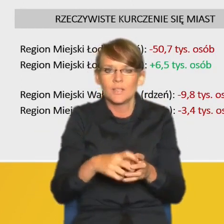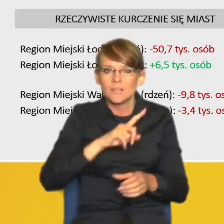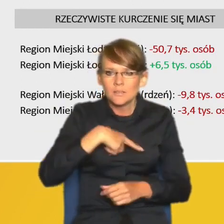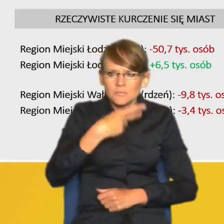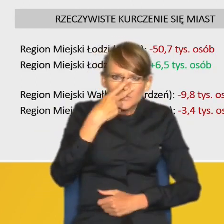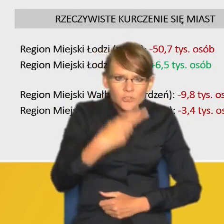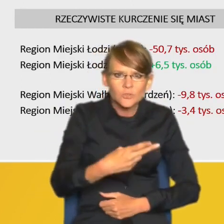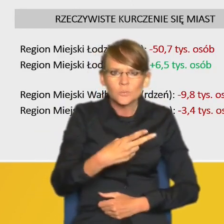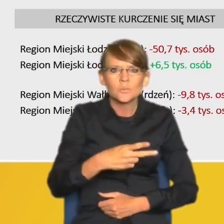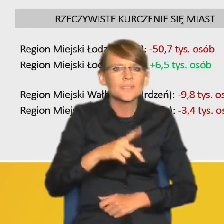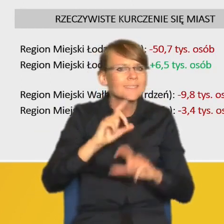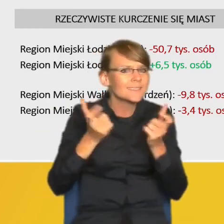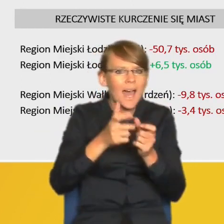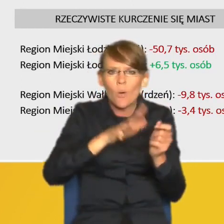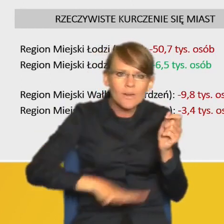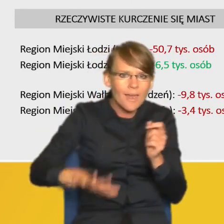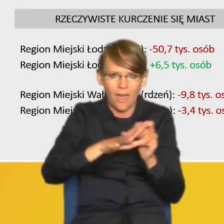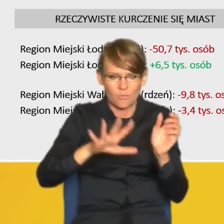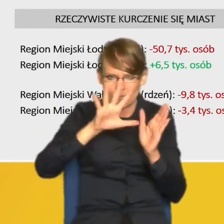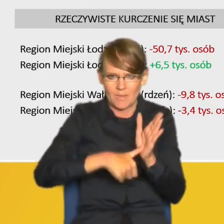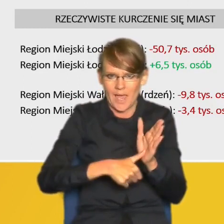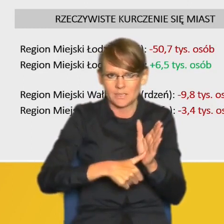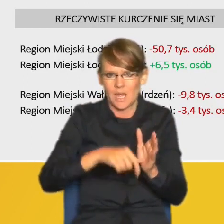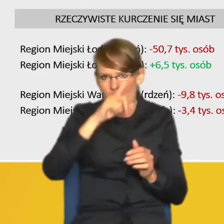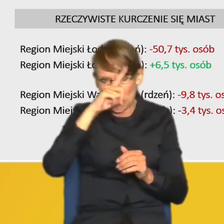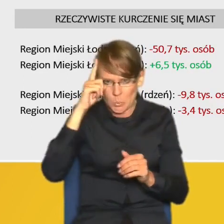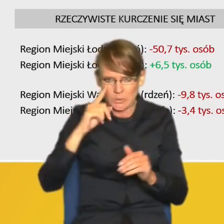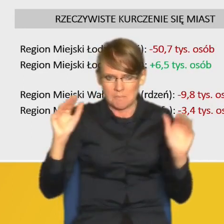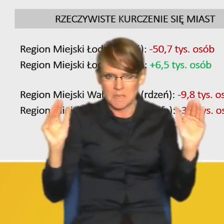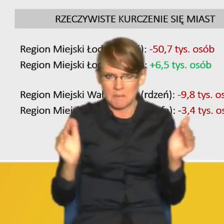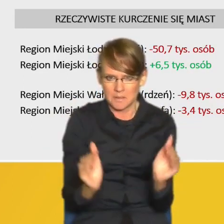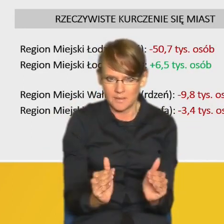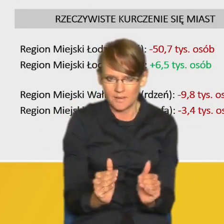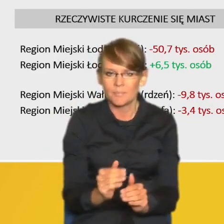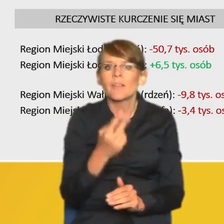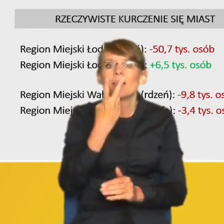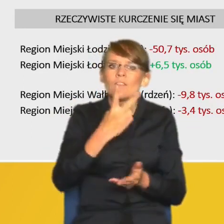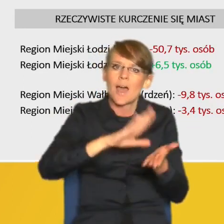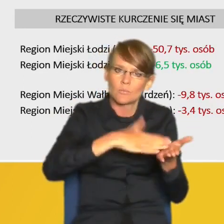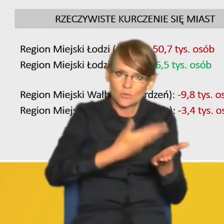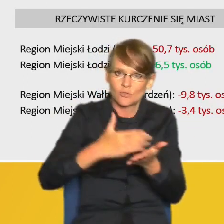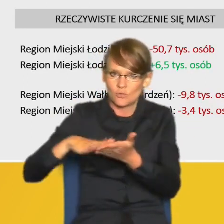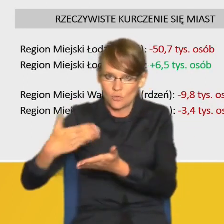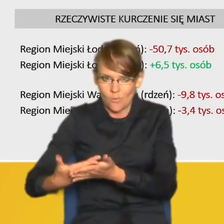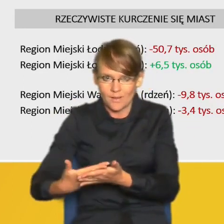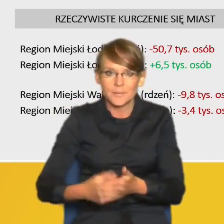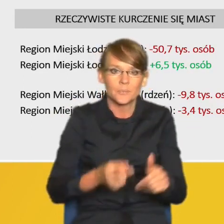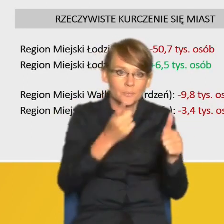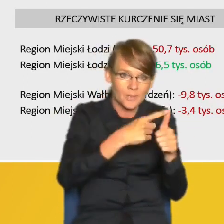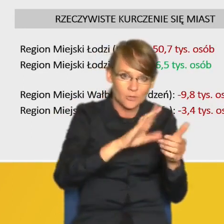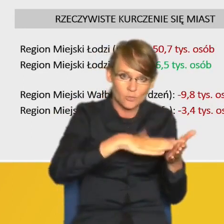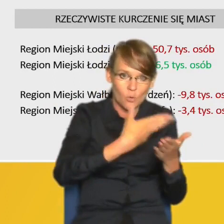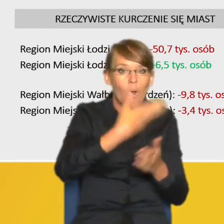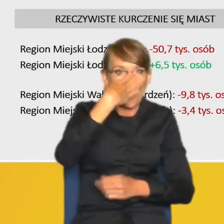wyludnianie się całych regionów miejskich. I tu możemy pokazać dwa przykłady. Pierwszym jest przykład Łodzi,